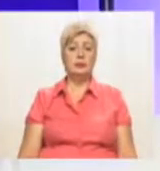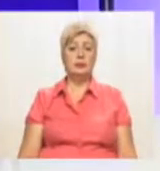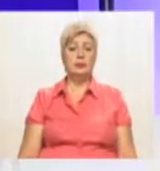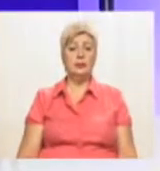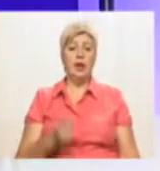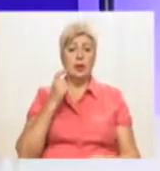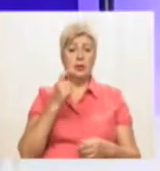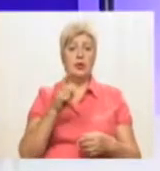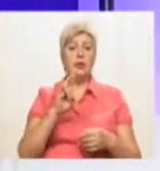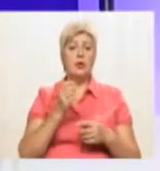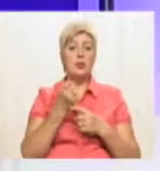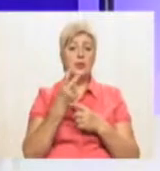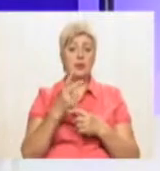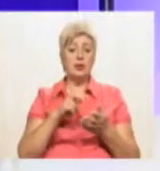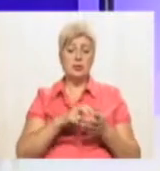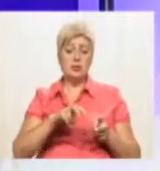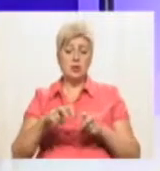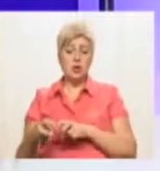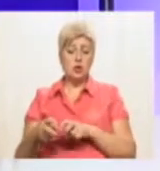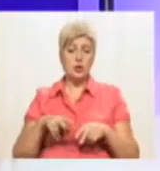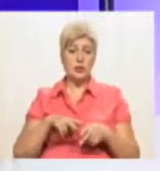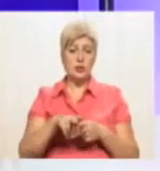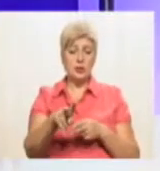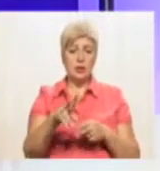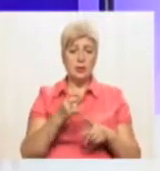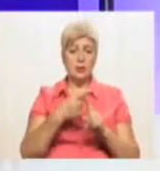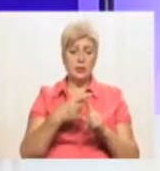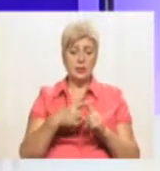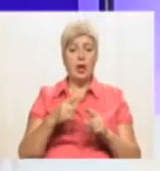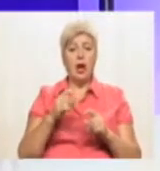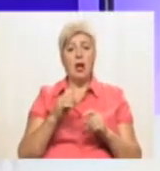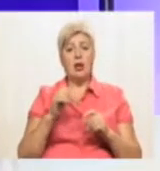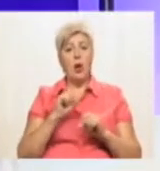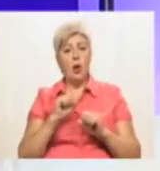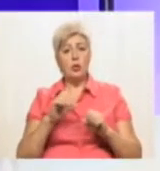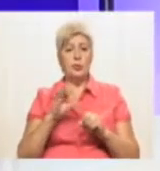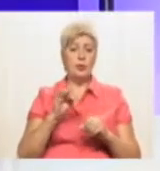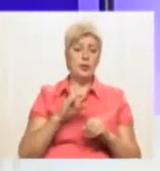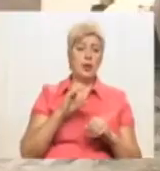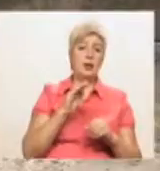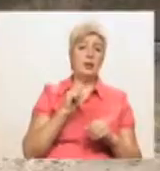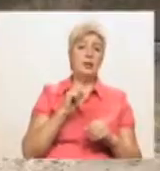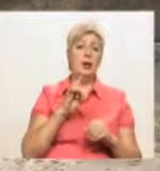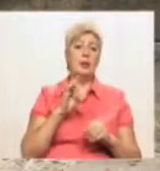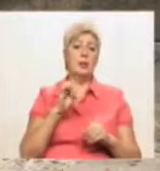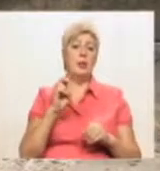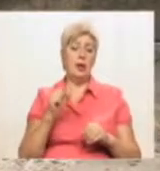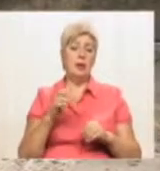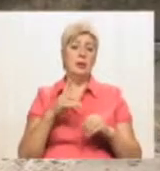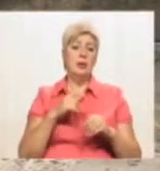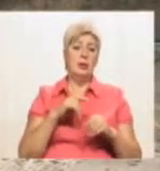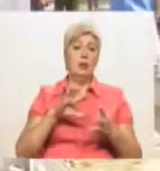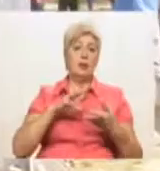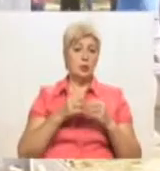Трамвай номер 12 зійшов з рек на перехресті вулиць Святослава Хороброго та Андрія Фабра. Це сталося близько пів на третьу годину дня. В результаті